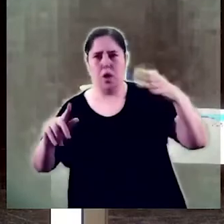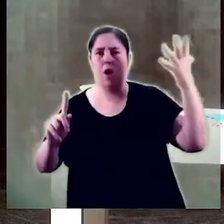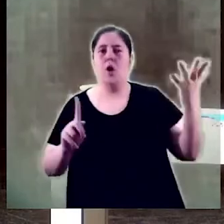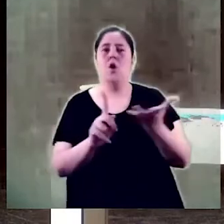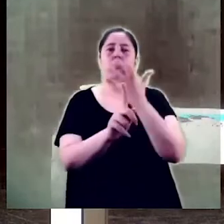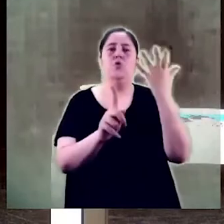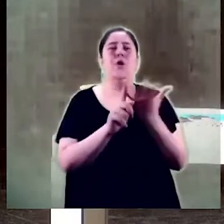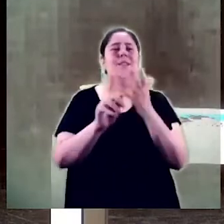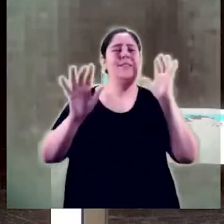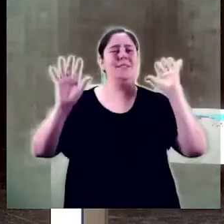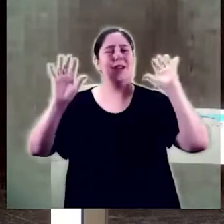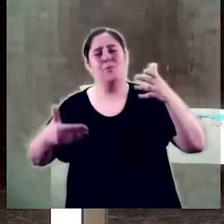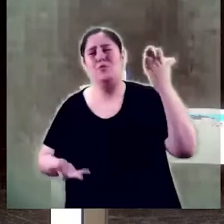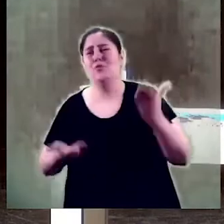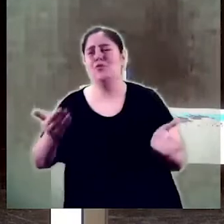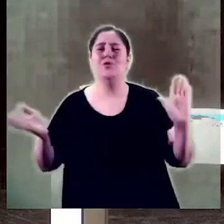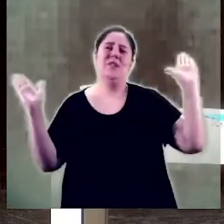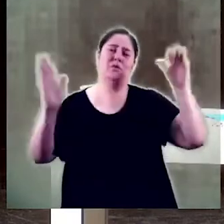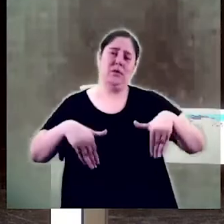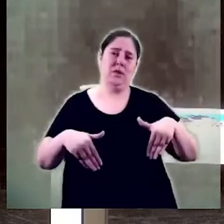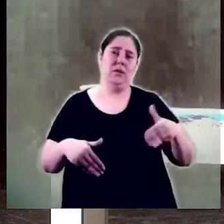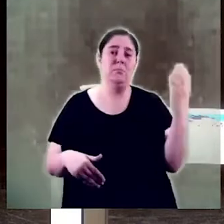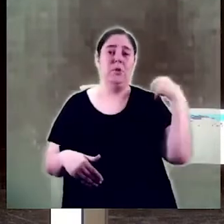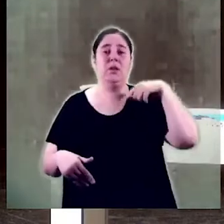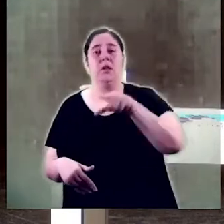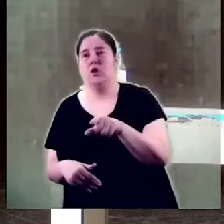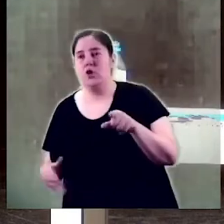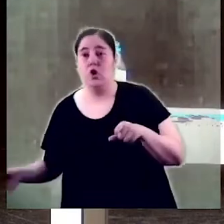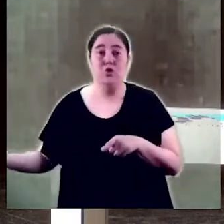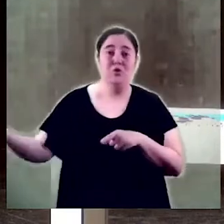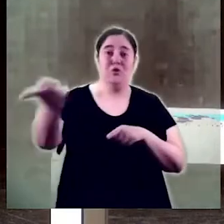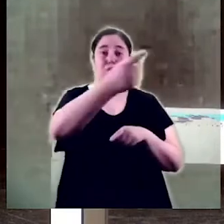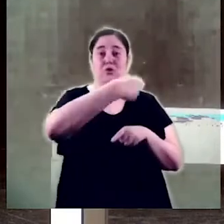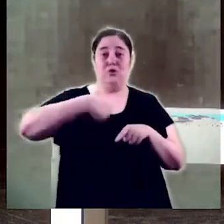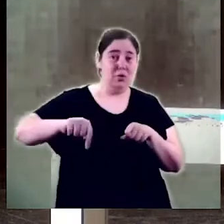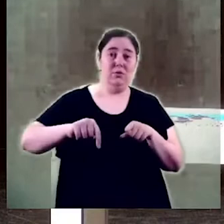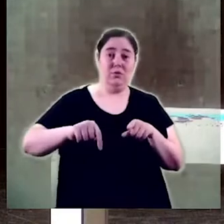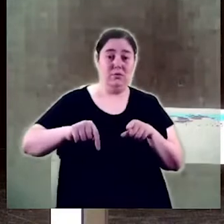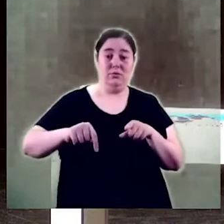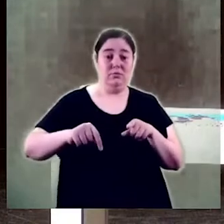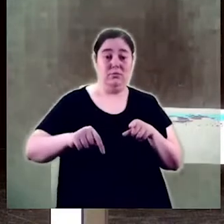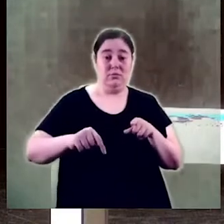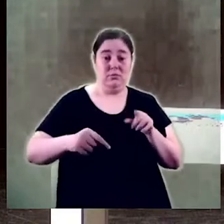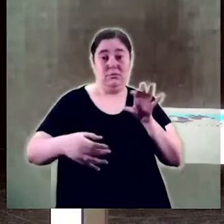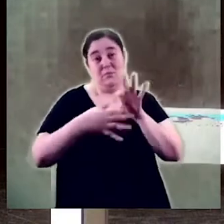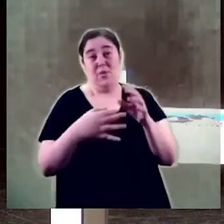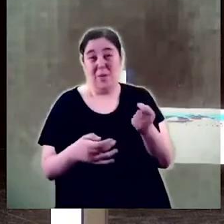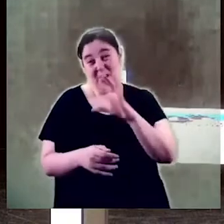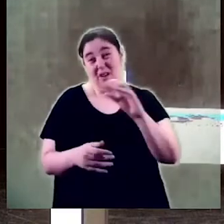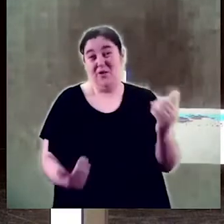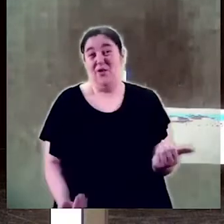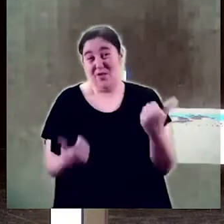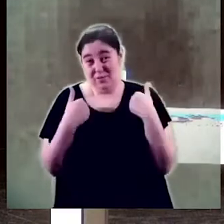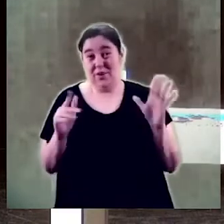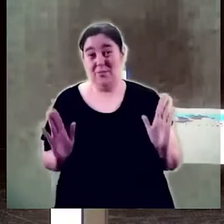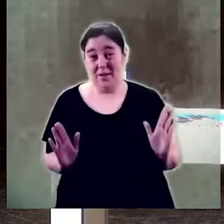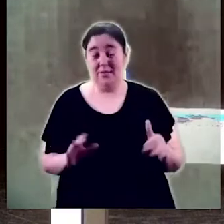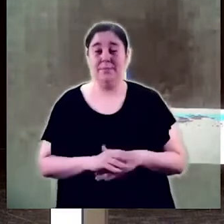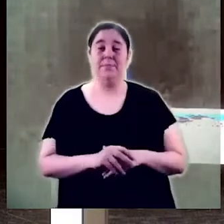atros de violències, abusos i injustícia. D'això, ningú no n'és aliè i tothom n'és corresponsable.